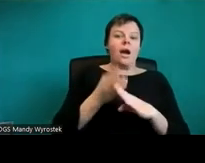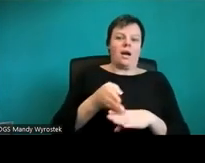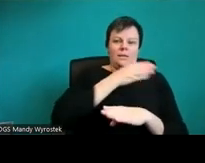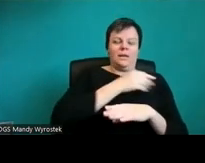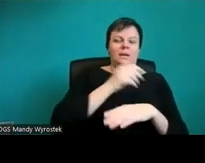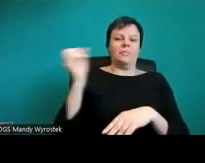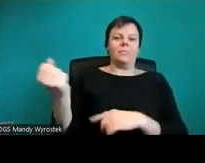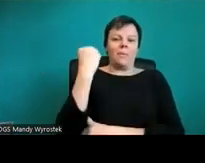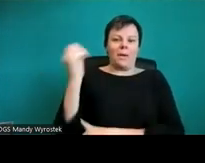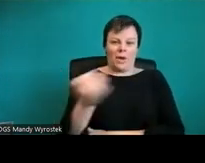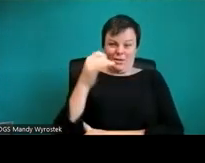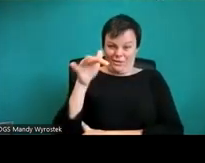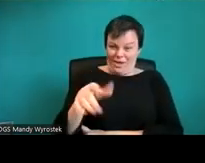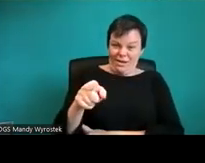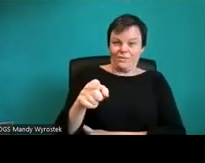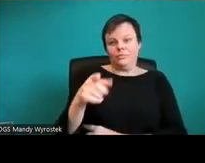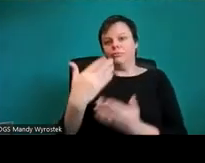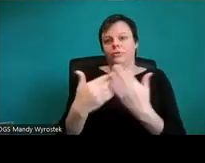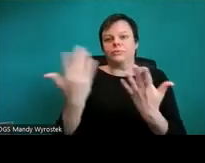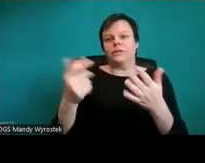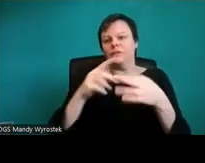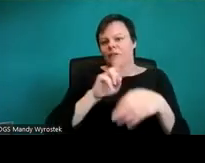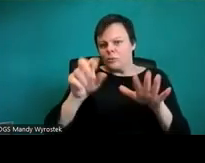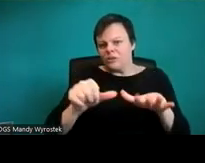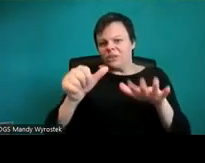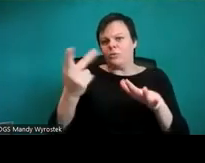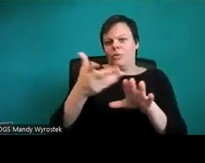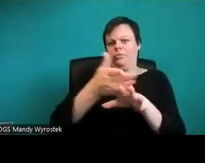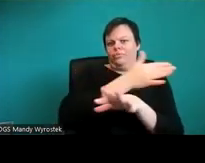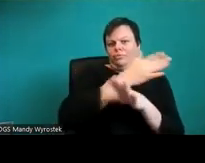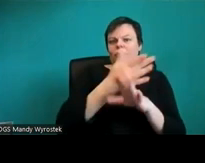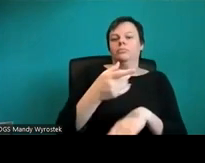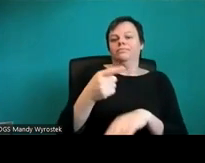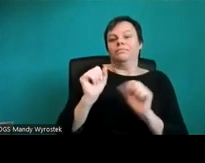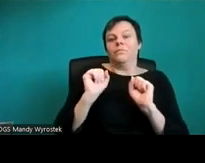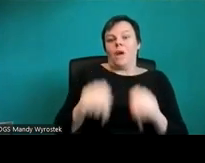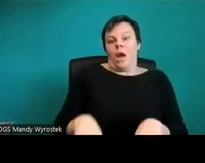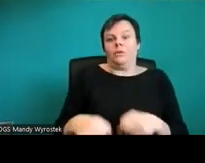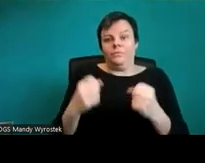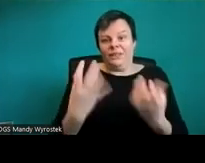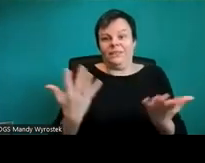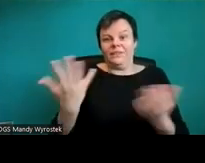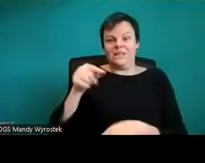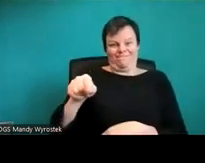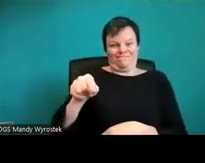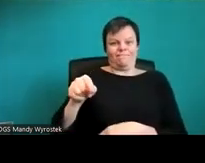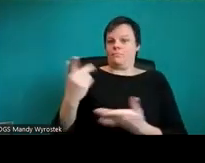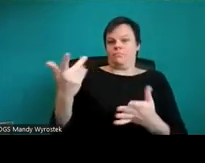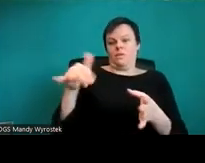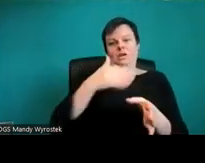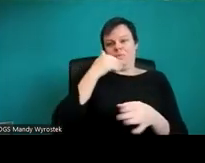Ansicht nicht haben. Dann müssen Sie sich behelfen. Man kann eine ähnliche Ansicht bekommen, über Start,